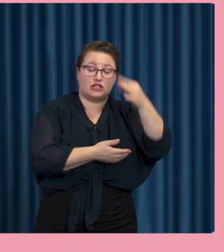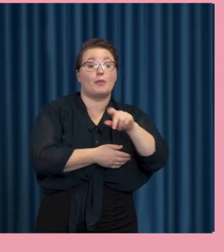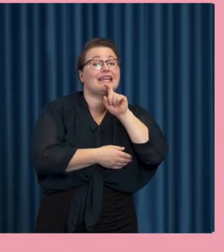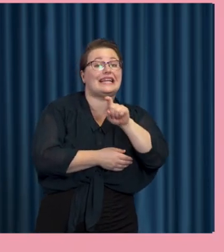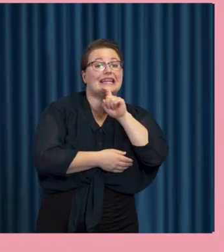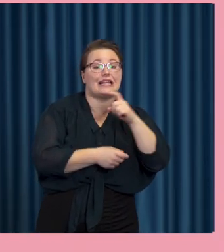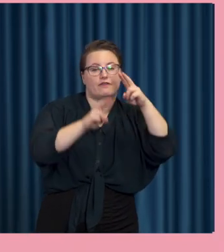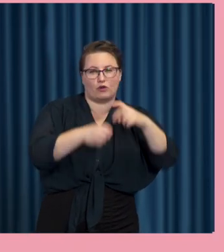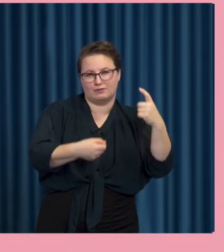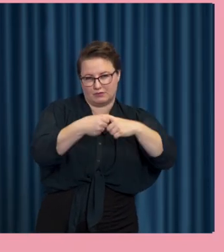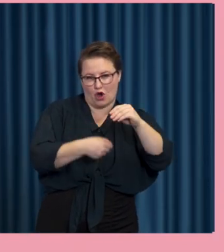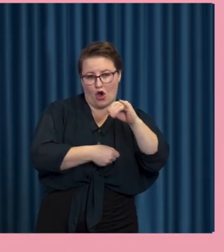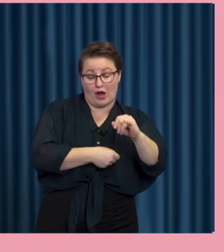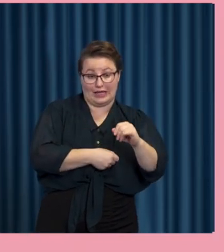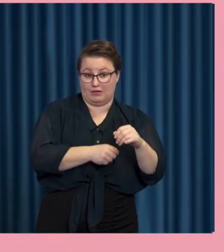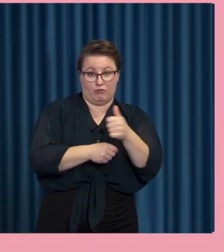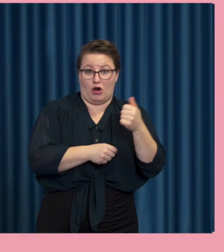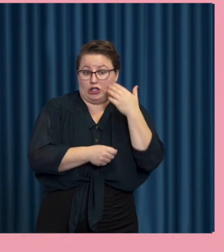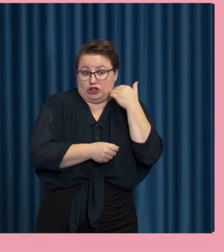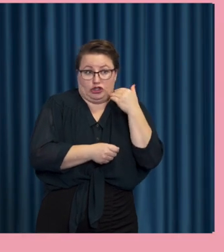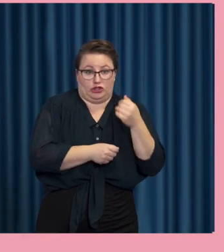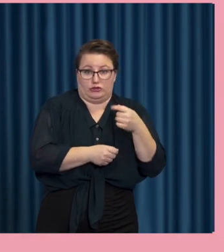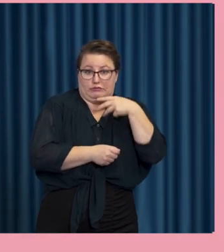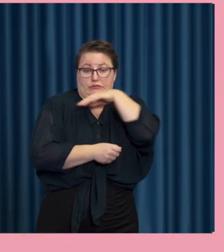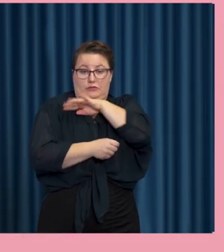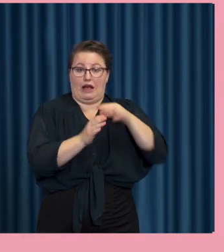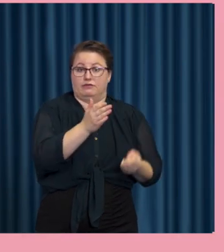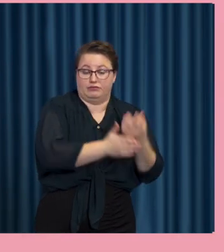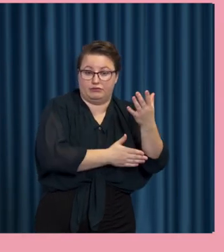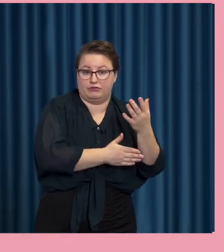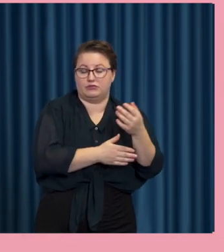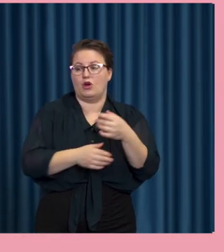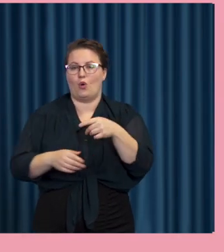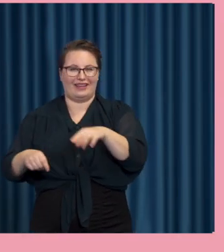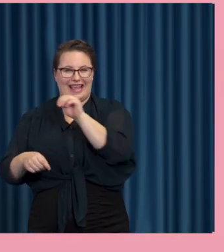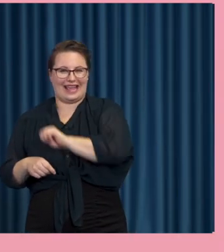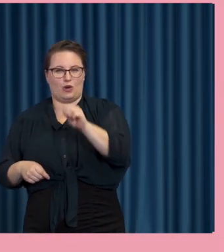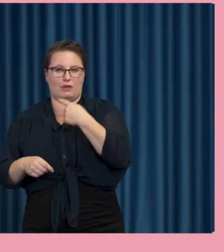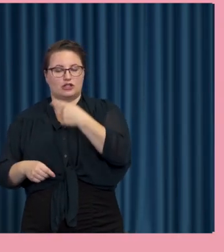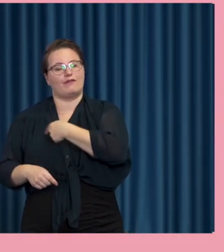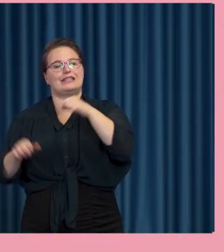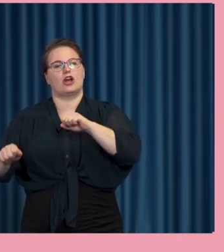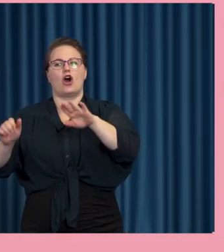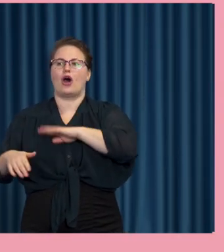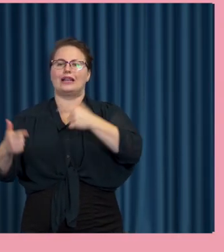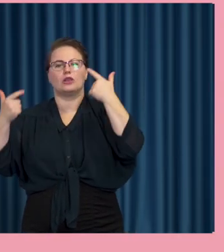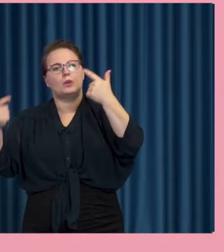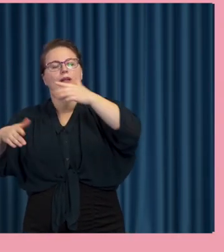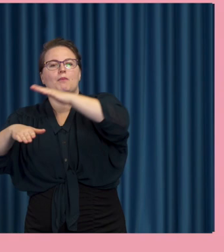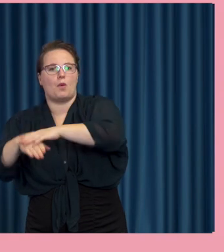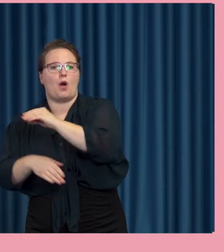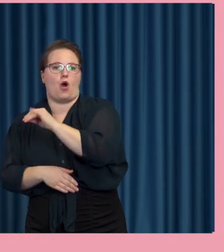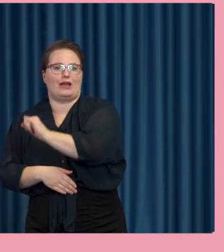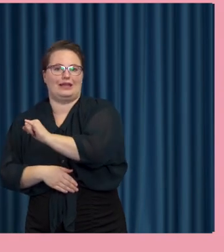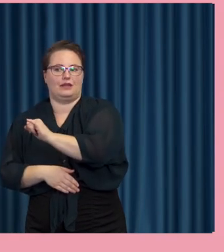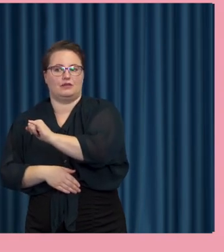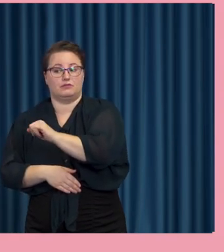forskning kring AI som har vuxit fram på de senaste få åren bara. Och även då, att vi har till för lite AI som en europeisk grej, är ju liksom en värdegrundstanke.